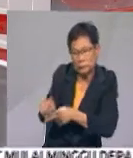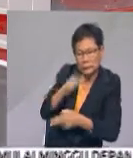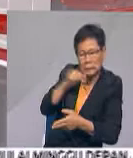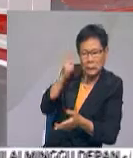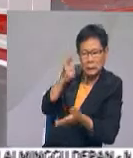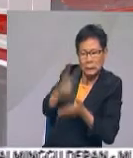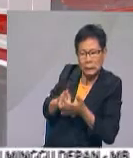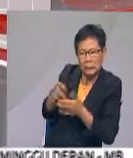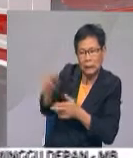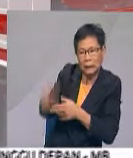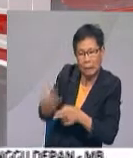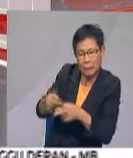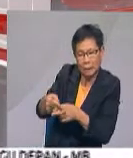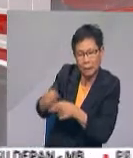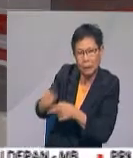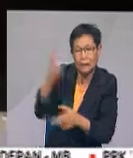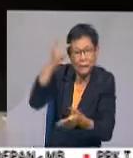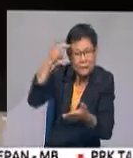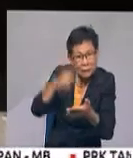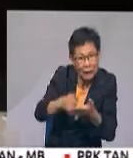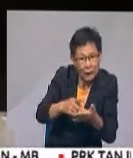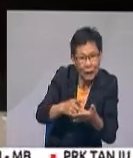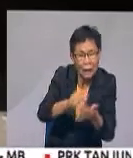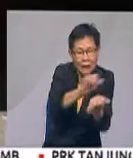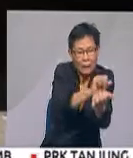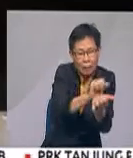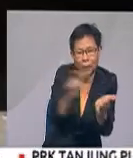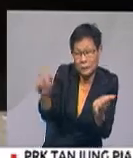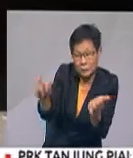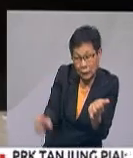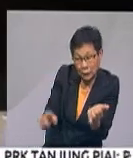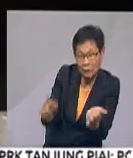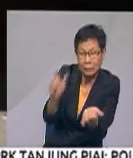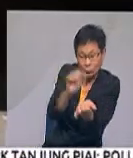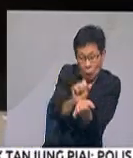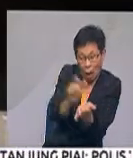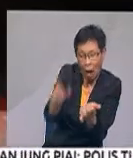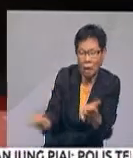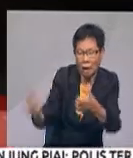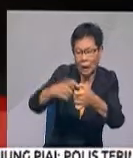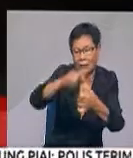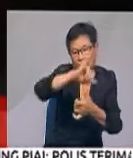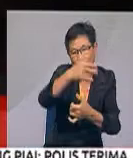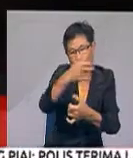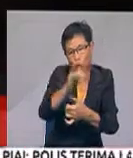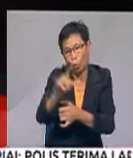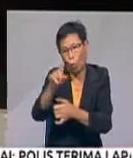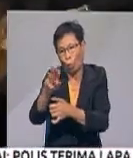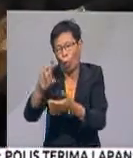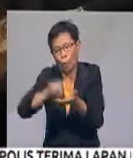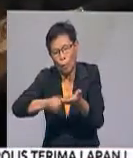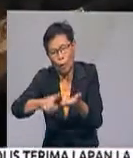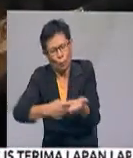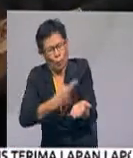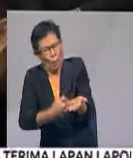dikenali. Perkara itu dikesan selepas menahan individu yang mempunyai kaitan dengan Jolo beberapa minggu lalu.